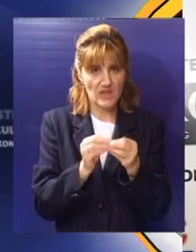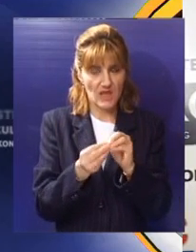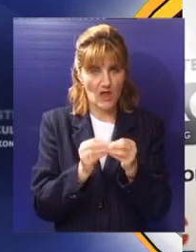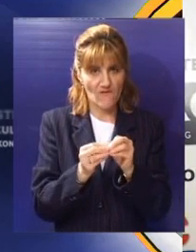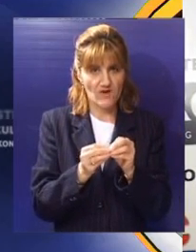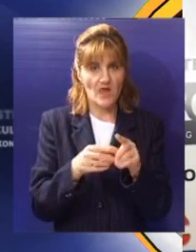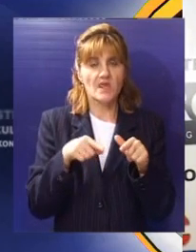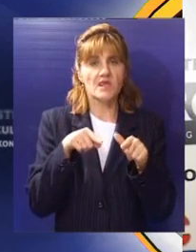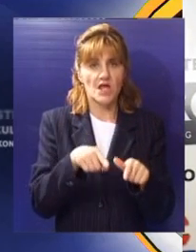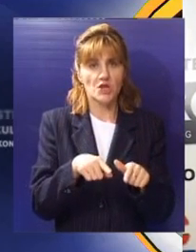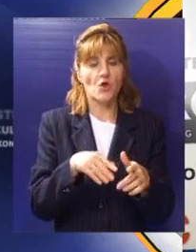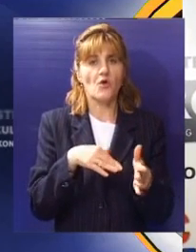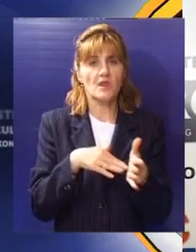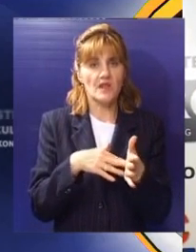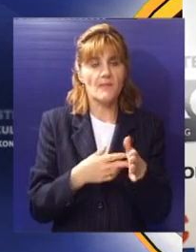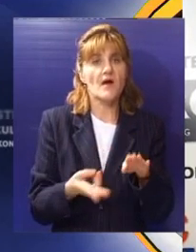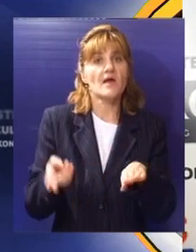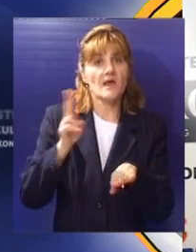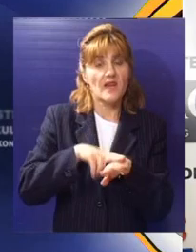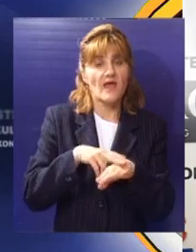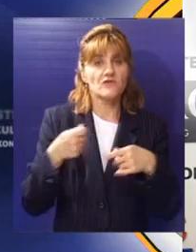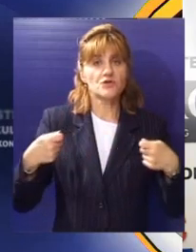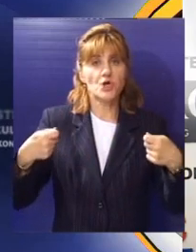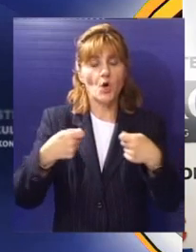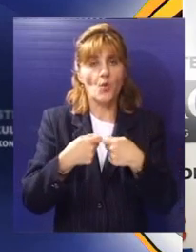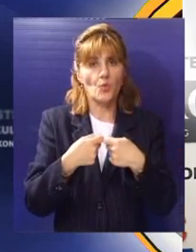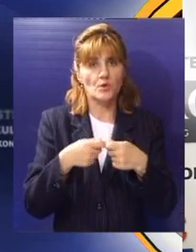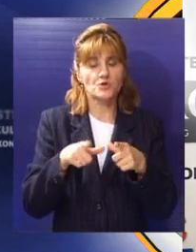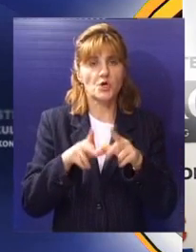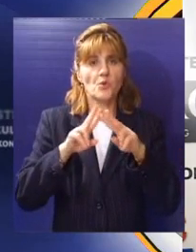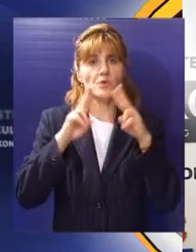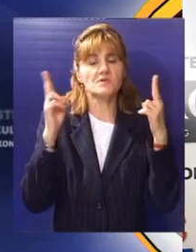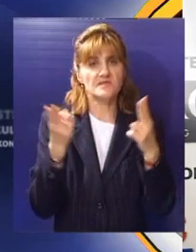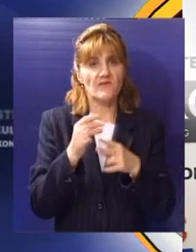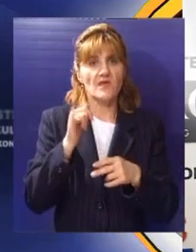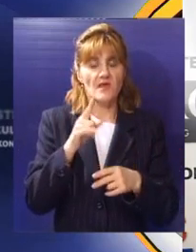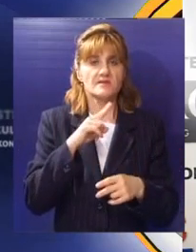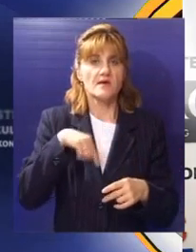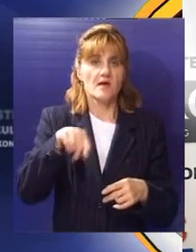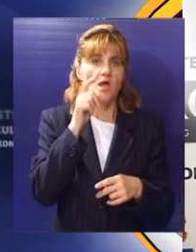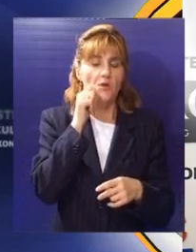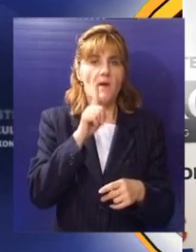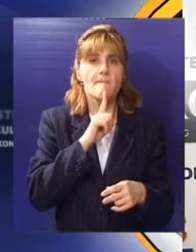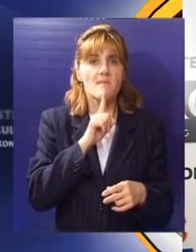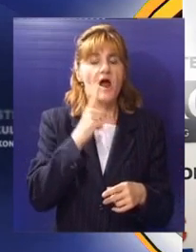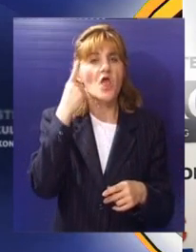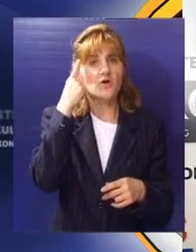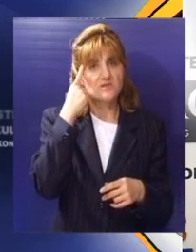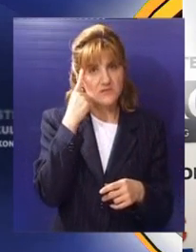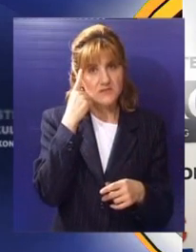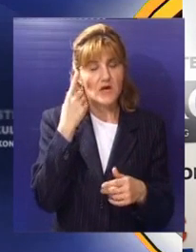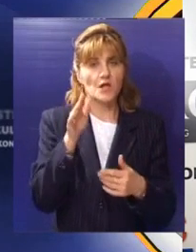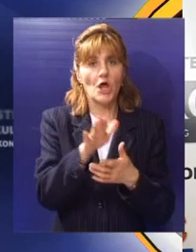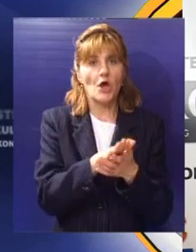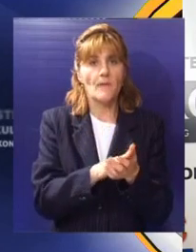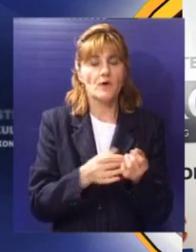oni kod i trebaju da najviše budu uključeni u sve to, znači naši potrošači zaista malo znaju. I krenuli smo od